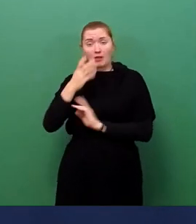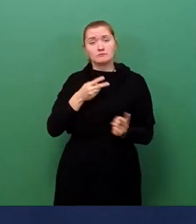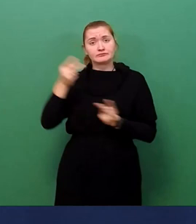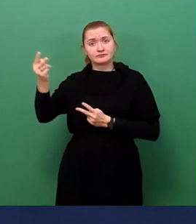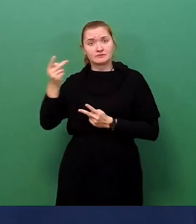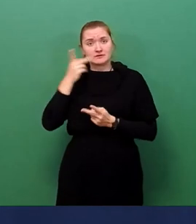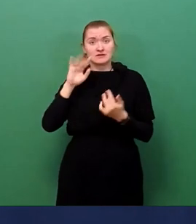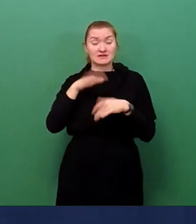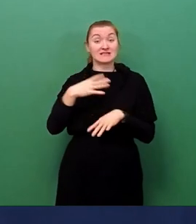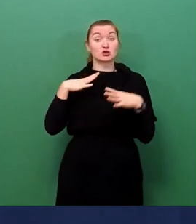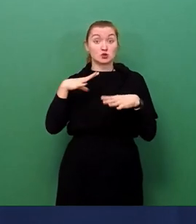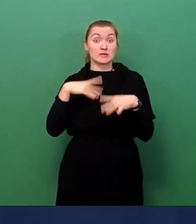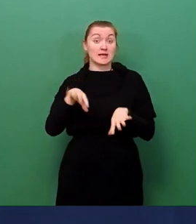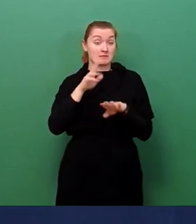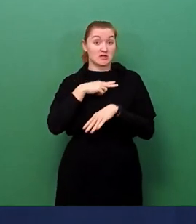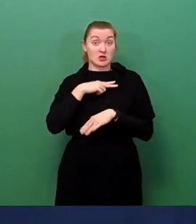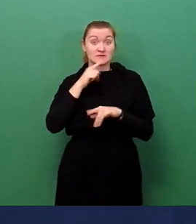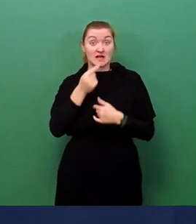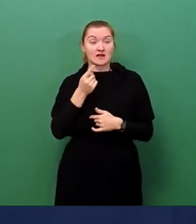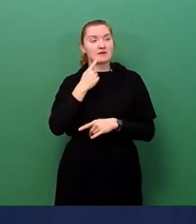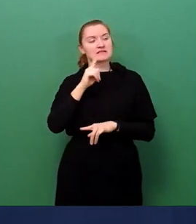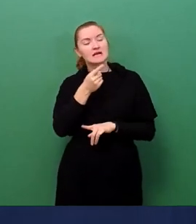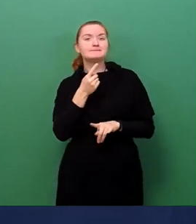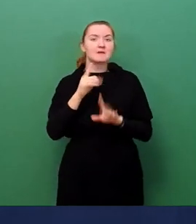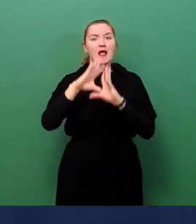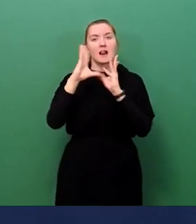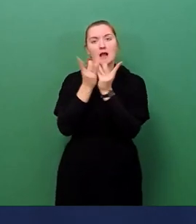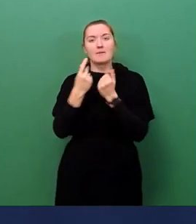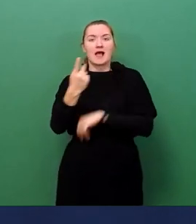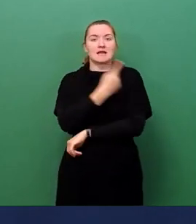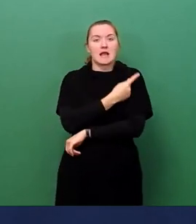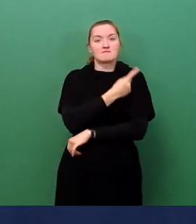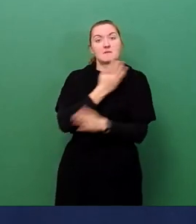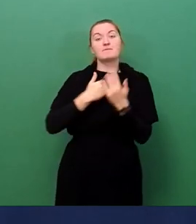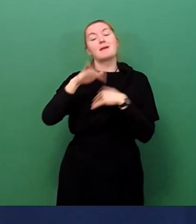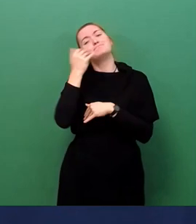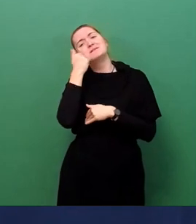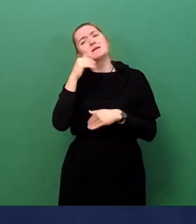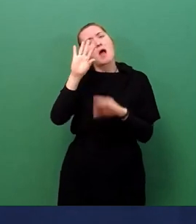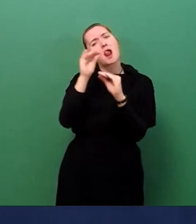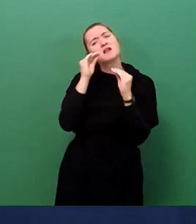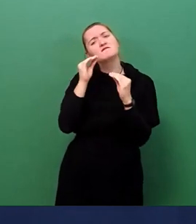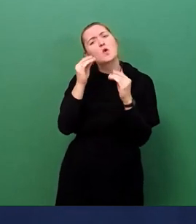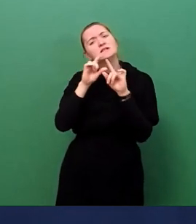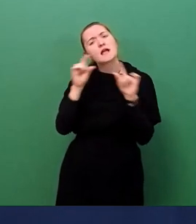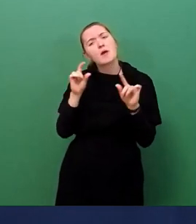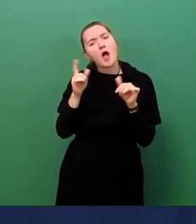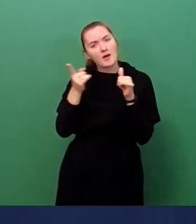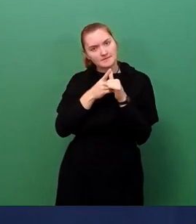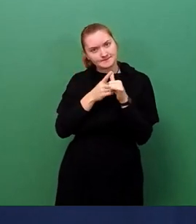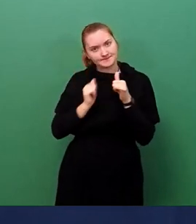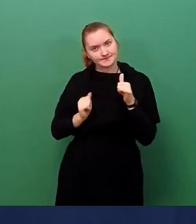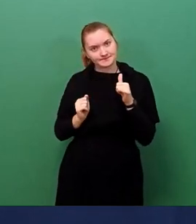Begründet wird dies auch mit einer höheren Impfquote allgemein. Dazu bitte ich um folgende Auskunft. Erstens. Wie viele